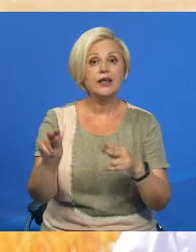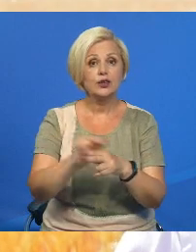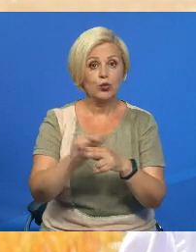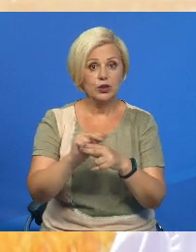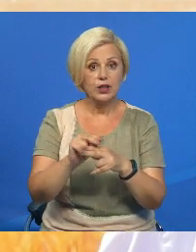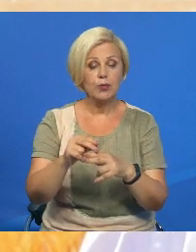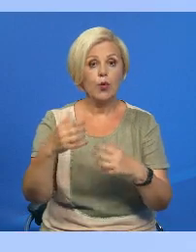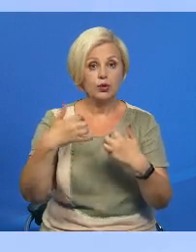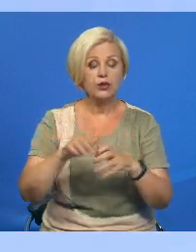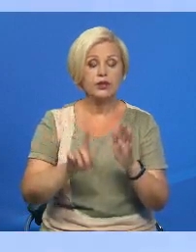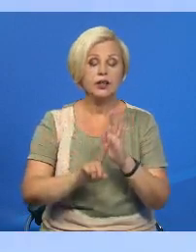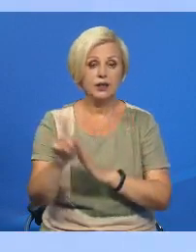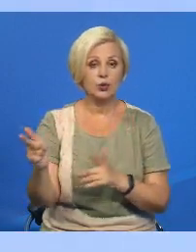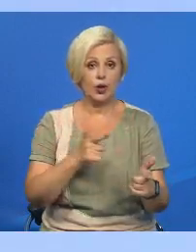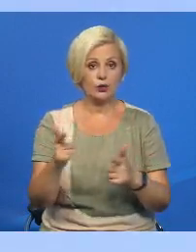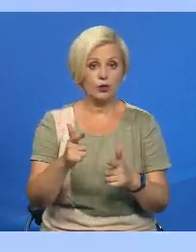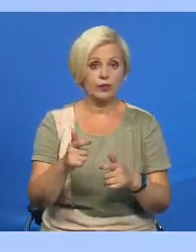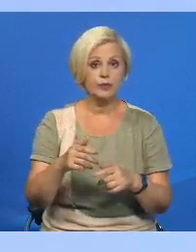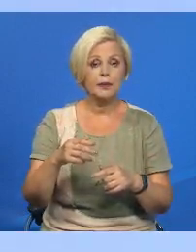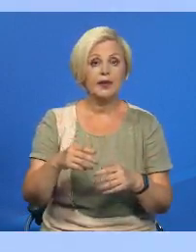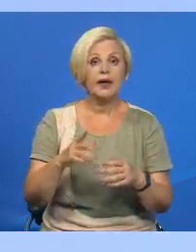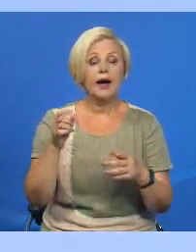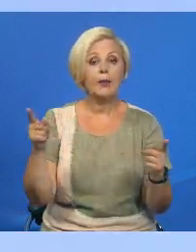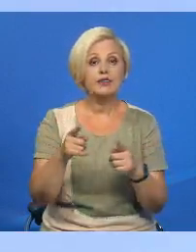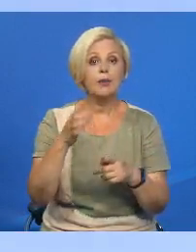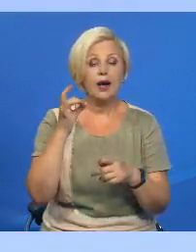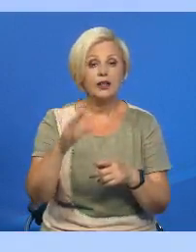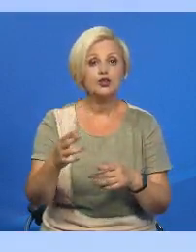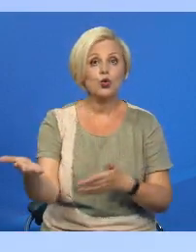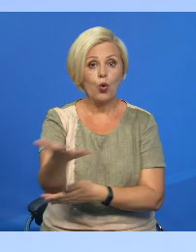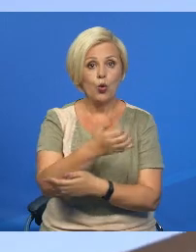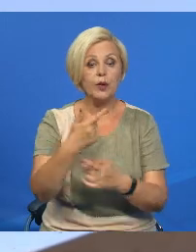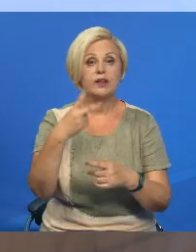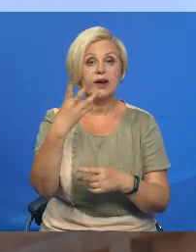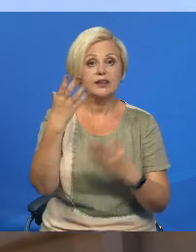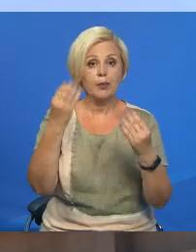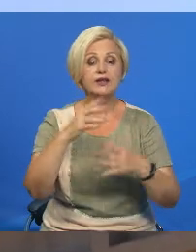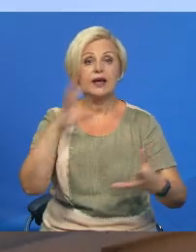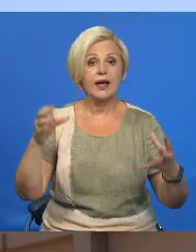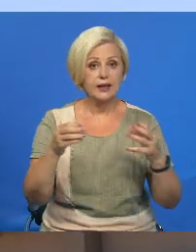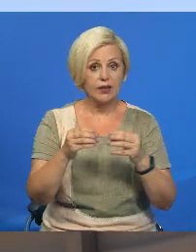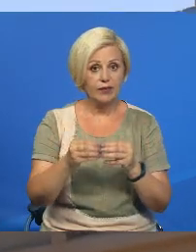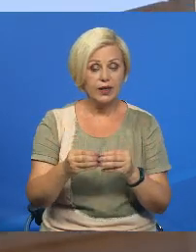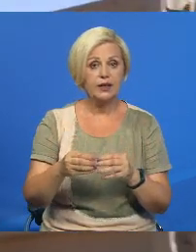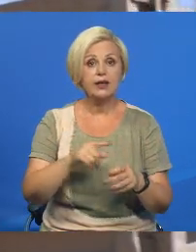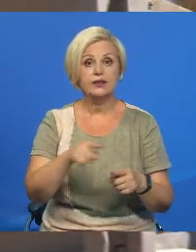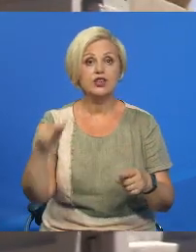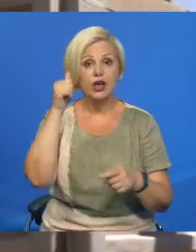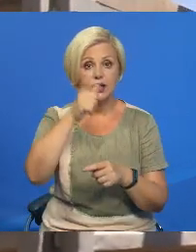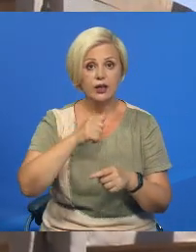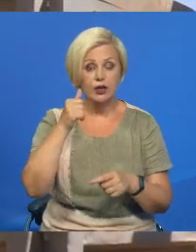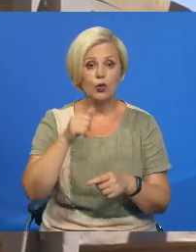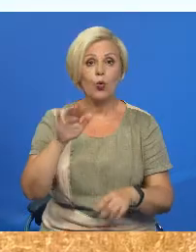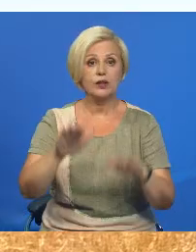и будем готовы к уборке. Оптимальный термин уборки зерневых – 25 джон. По сути, это подведение выника у працы на протягу года. Урожайности,